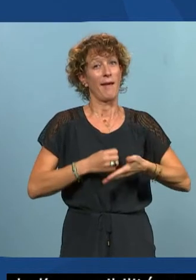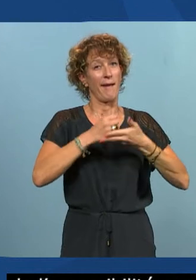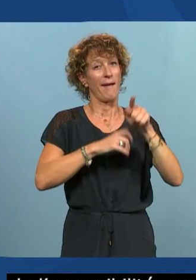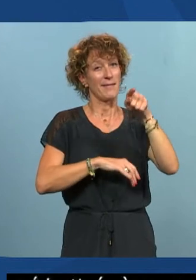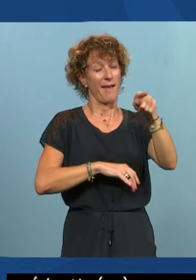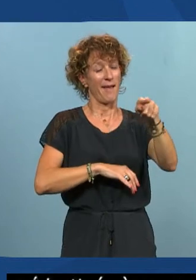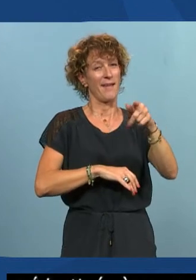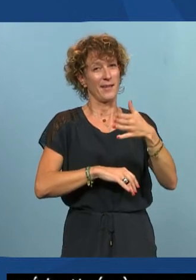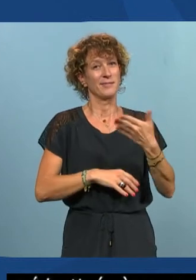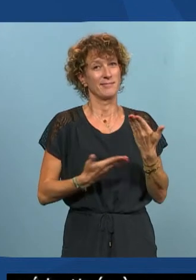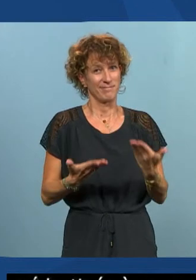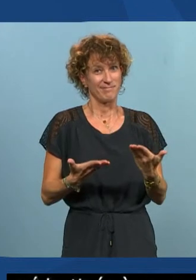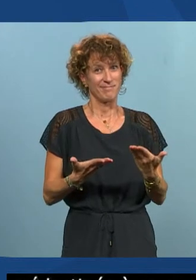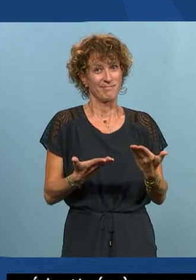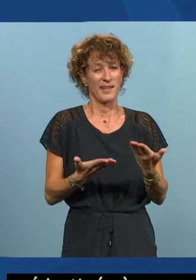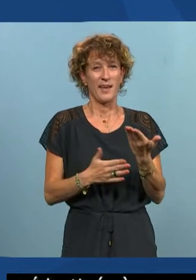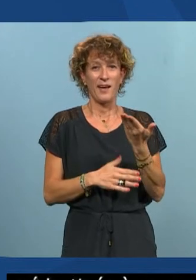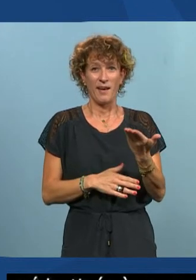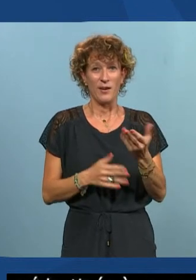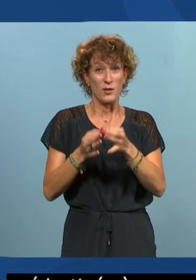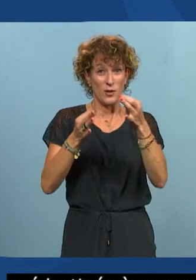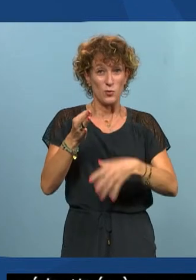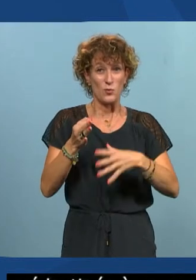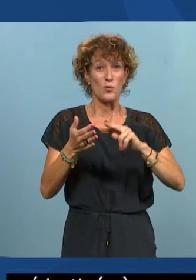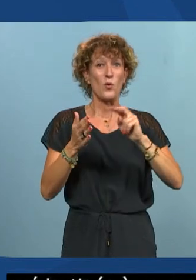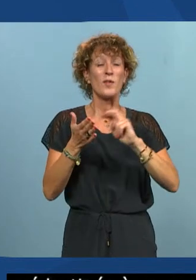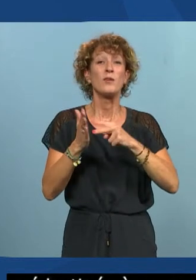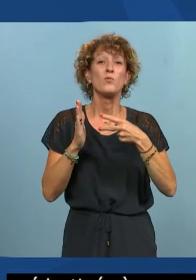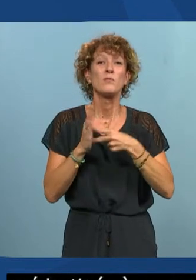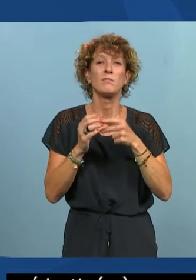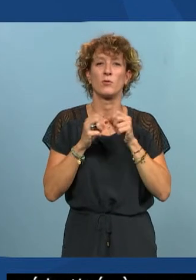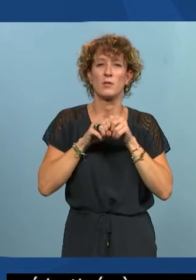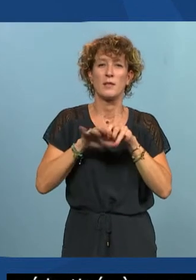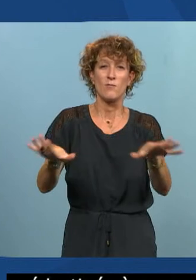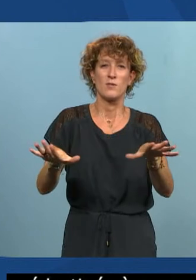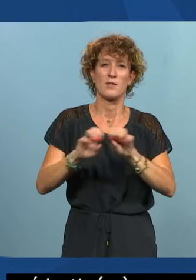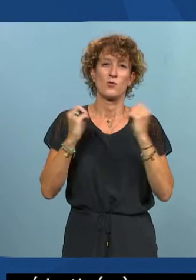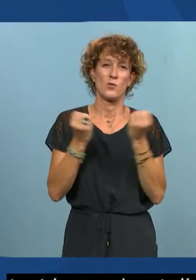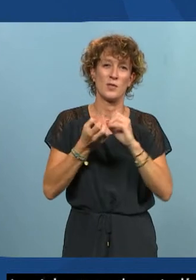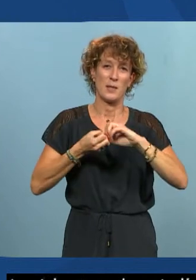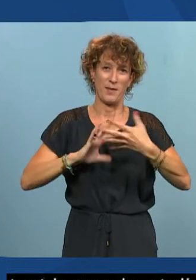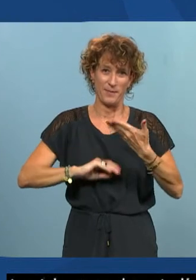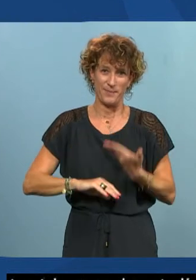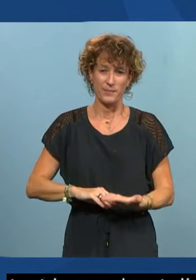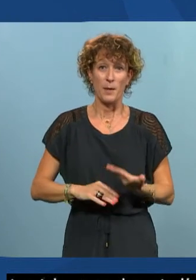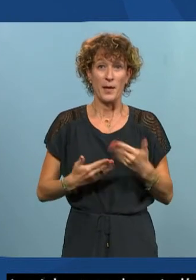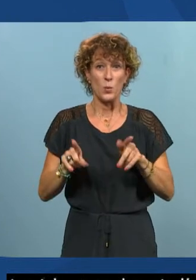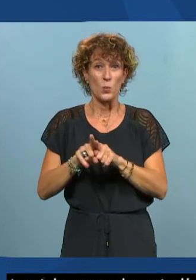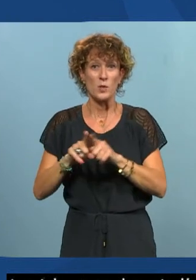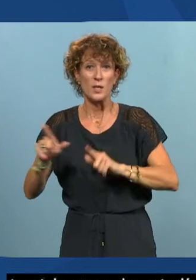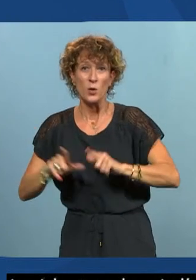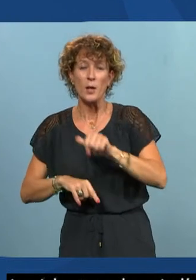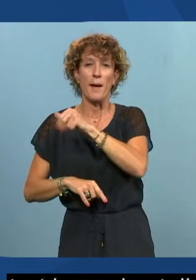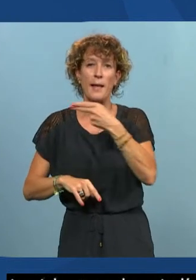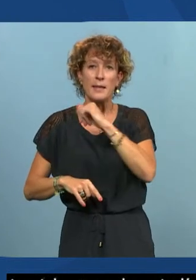d'une part, qu'on peut avoir cette solution technologique qui permet de diffuser le webinaire, mais aussi des collègues comme Annie,